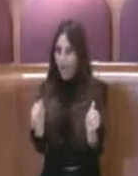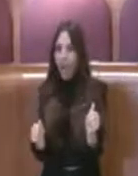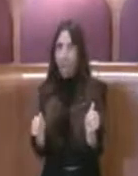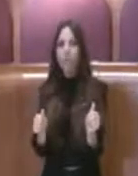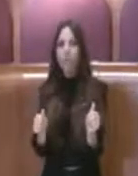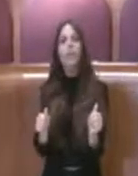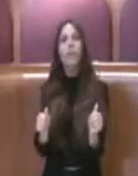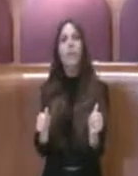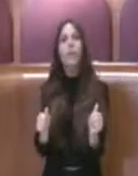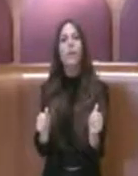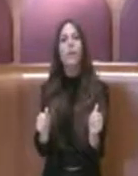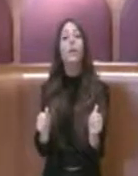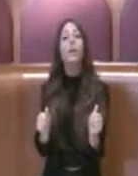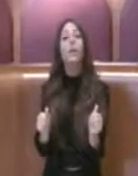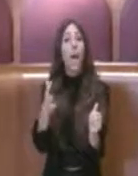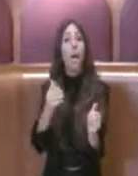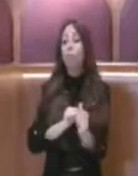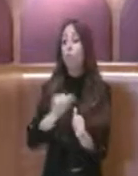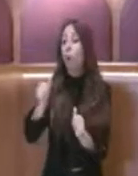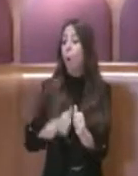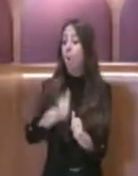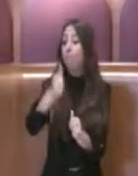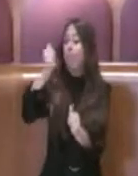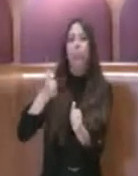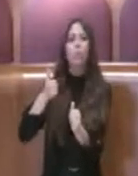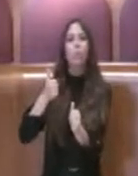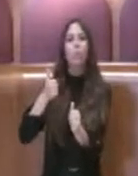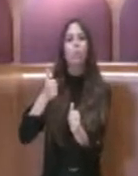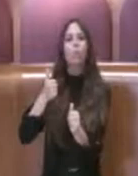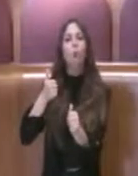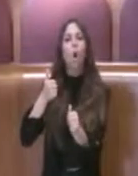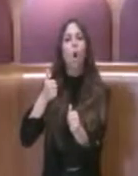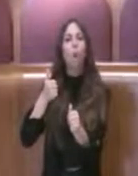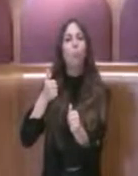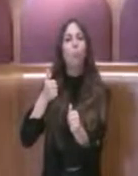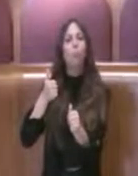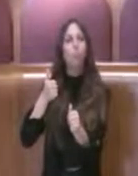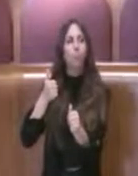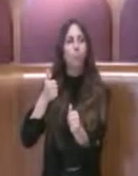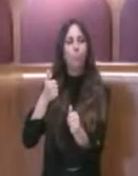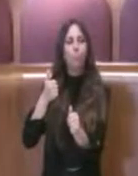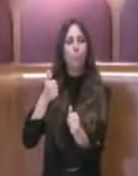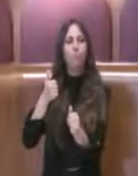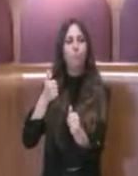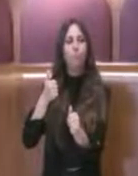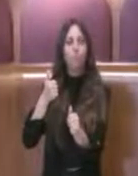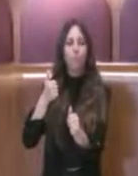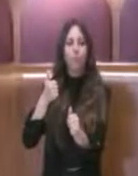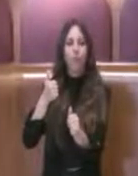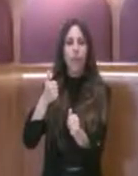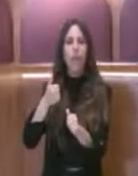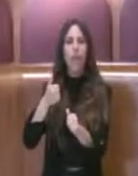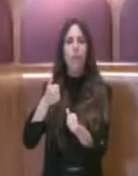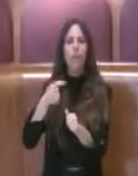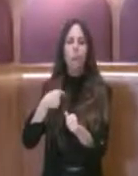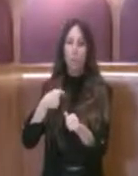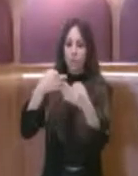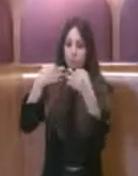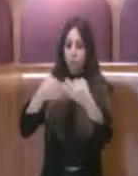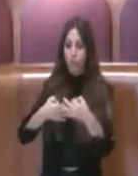lo scorso anno di andare a regolarizzare questa mancanza di debito